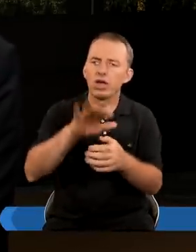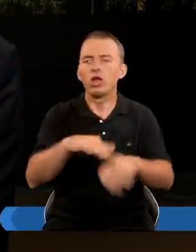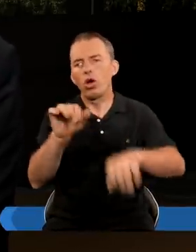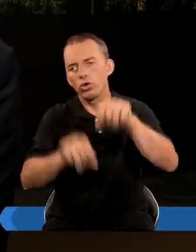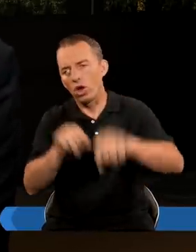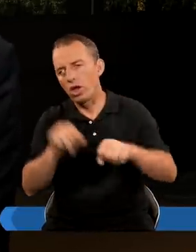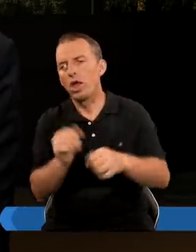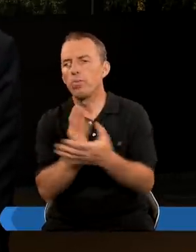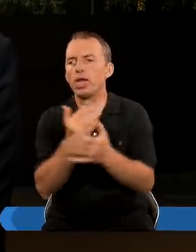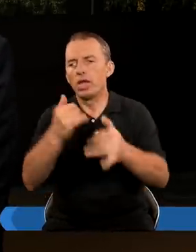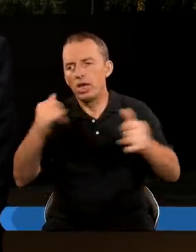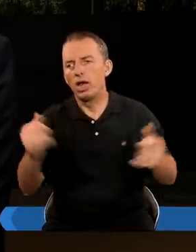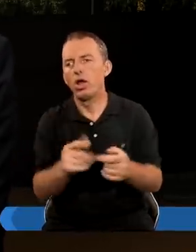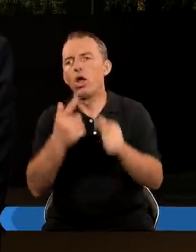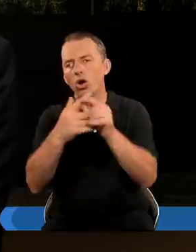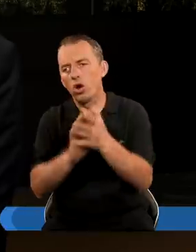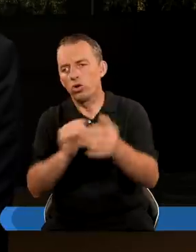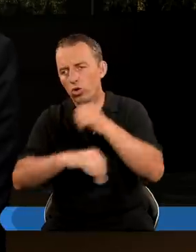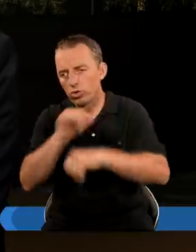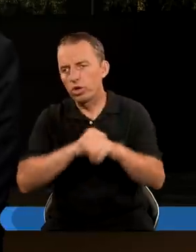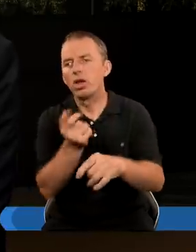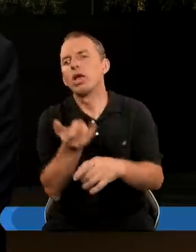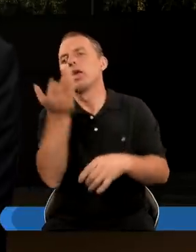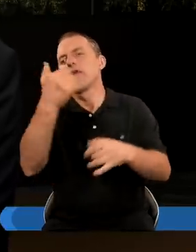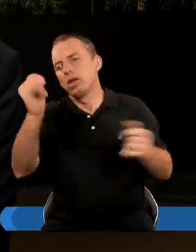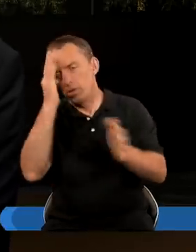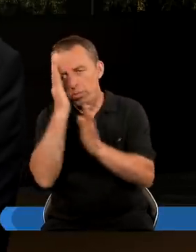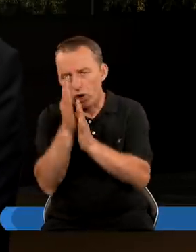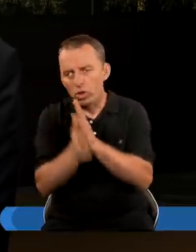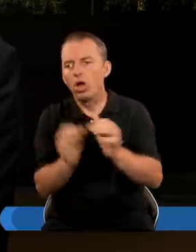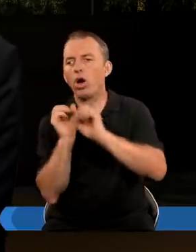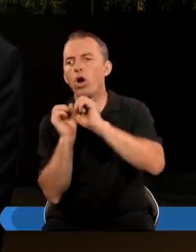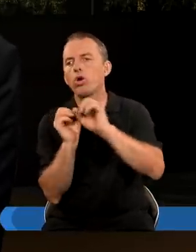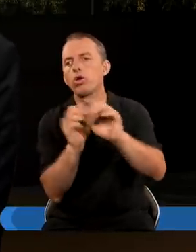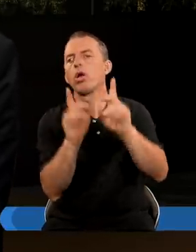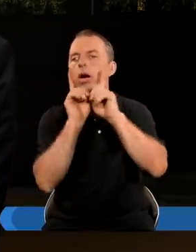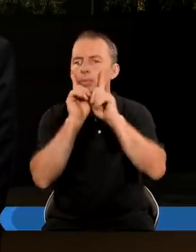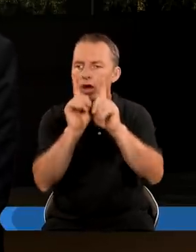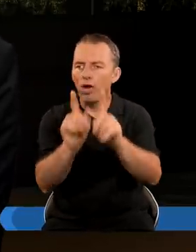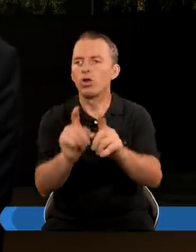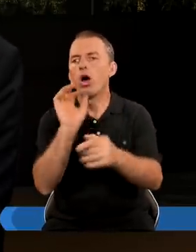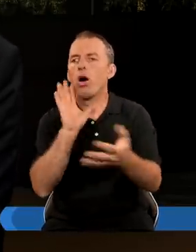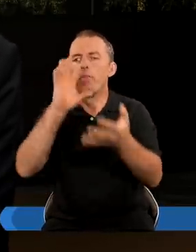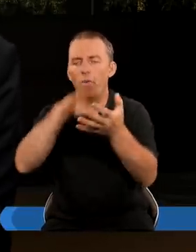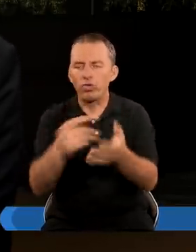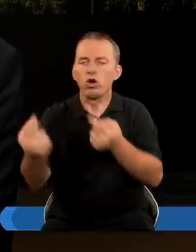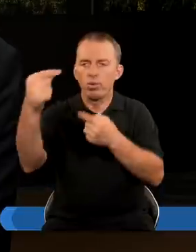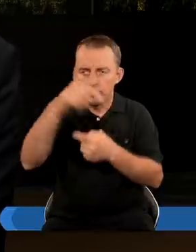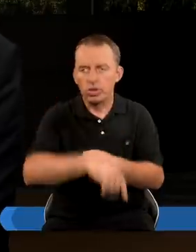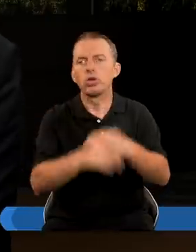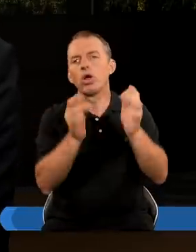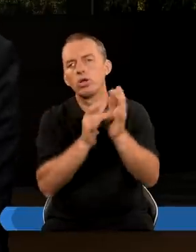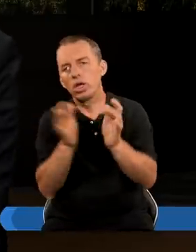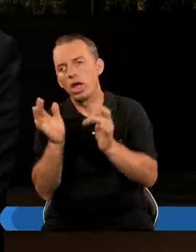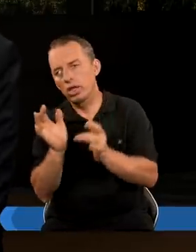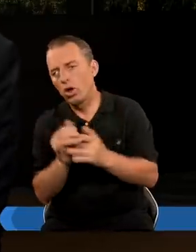wcześniej o sądzie Między innymi Kościół rzymski Szereg kościołów protestanckich Które odrzuciły prawdę O bliskim powtórnym przyjściu